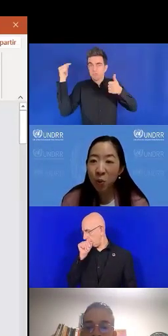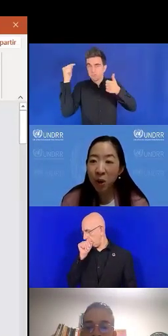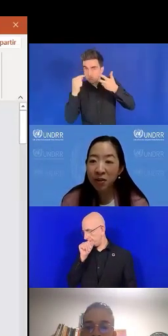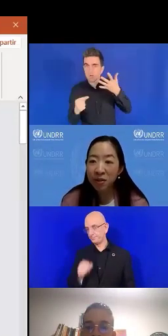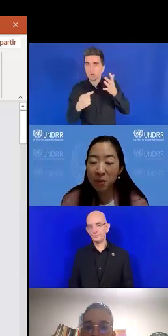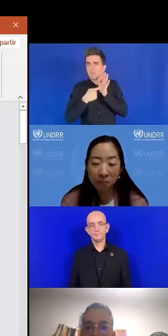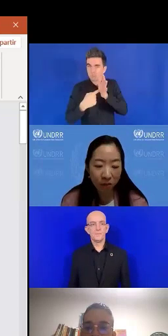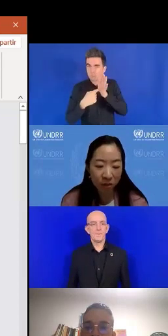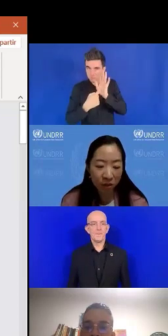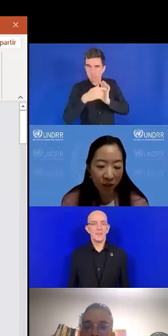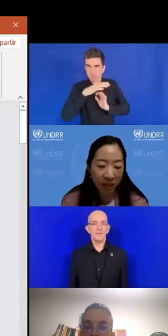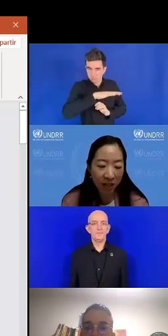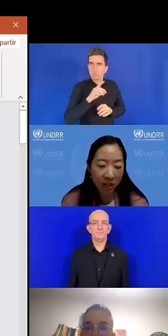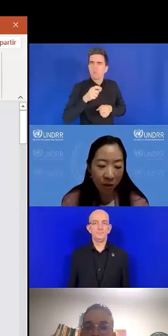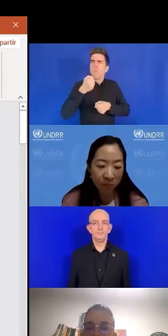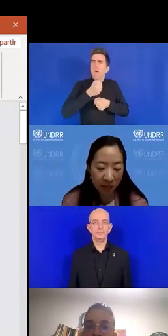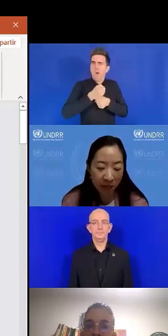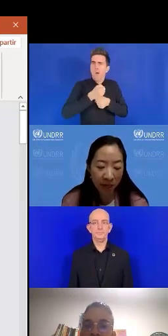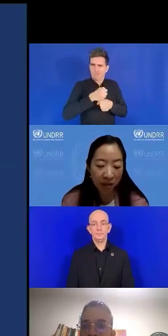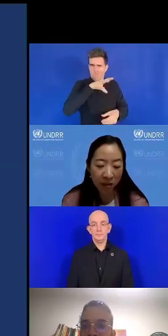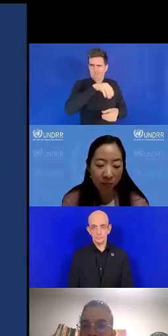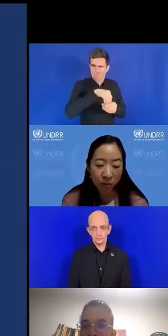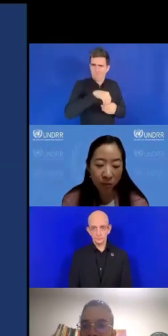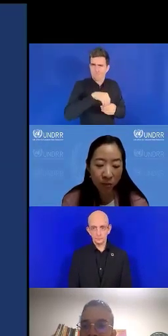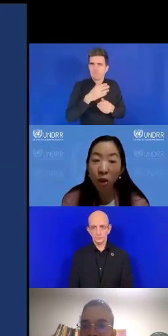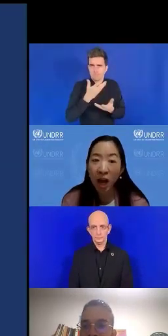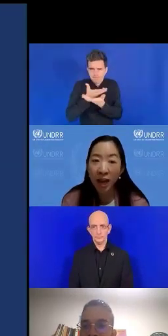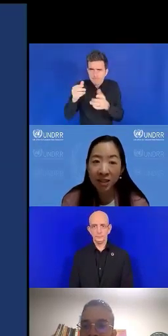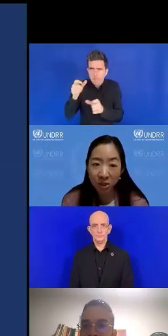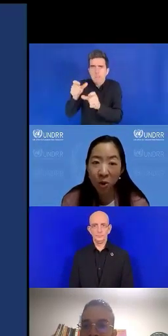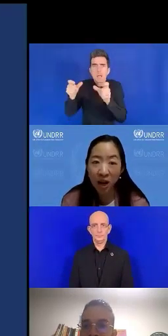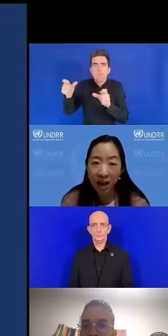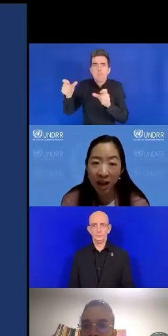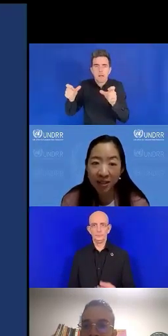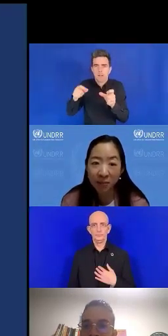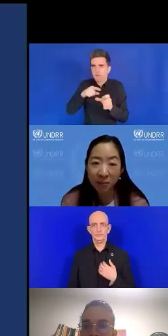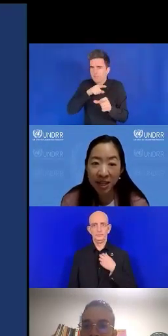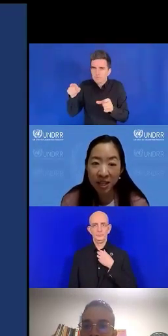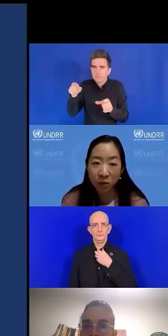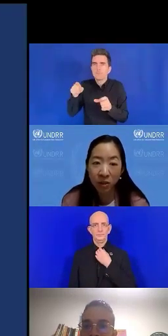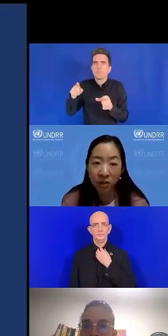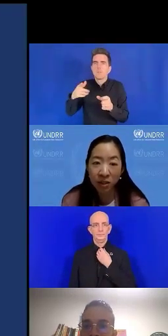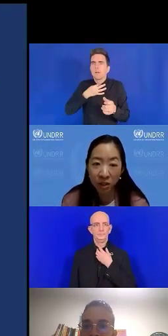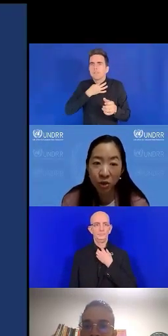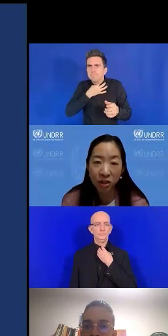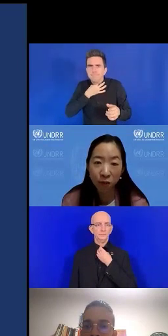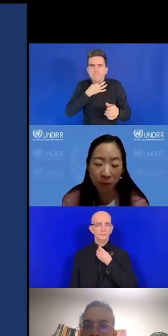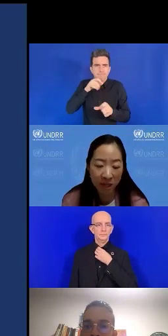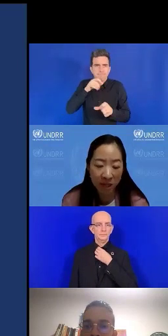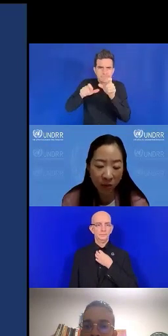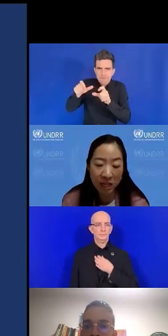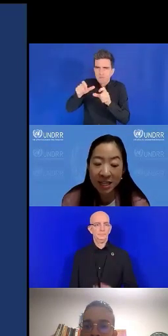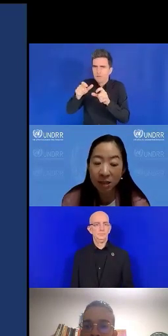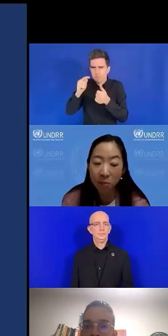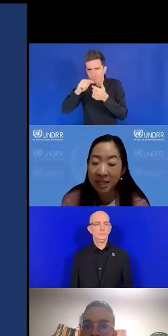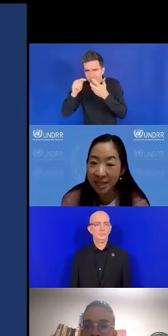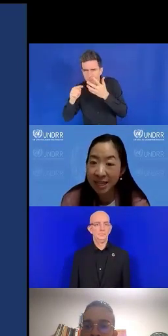Sur les composantes de vulnérabilité, il était également l'un des membres de Cali-Colombia.